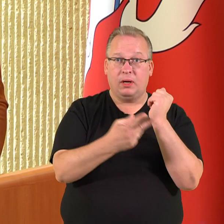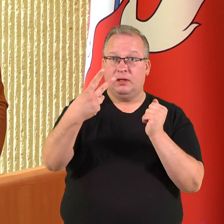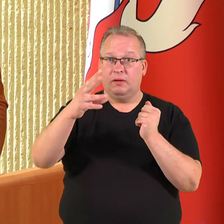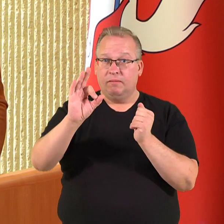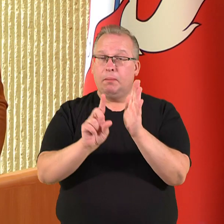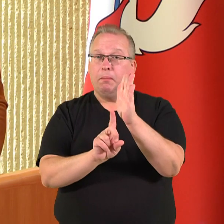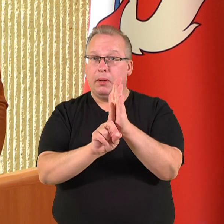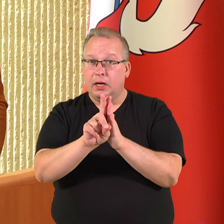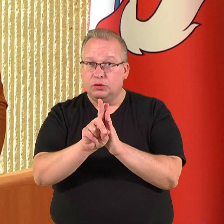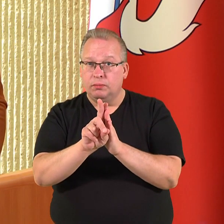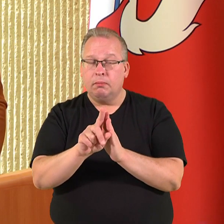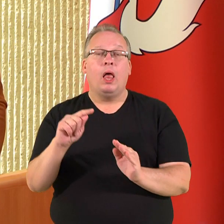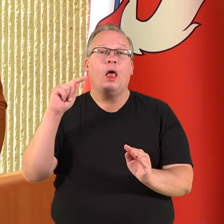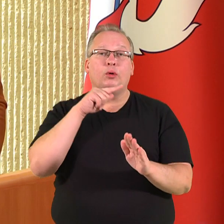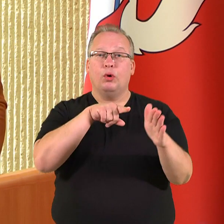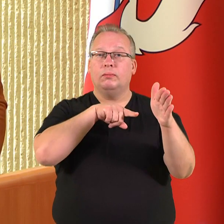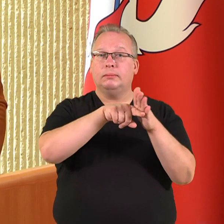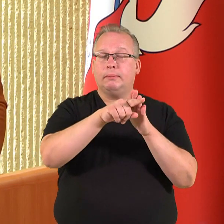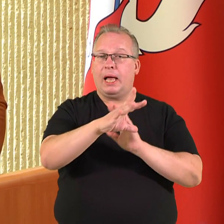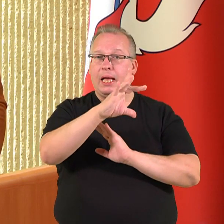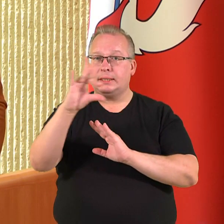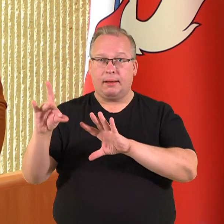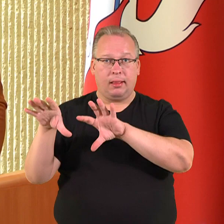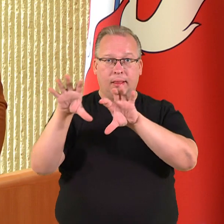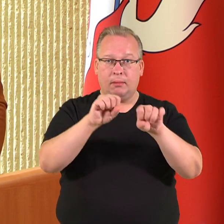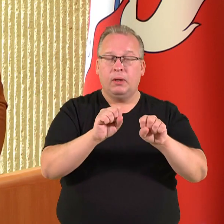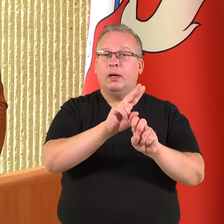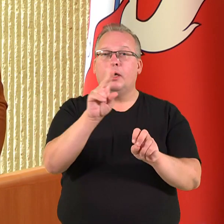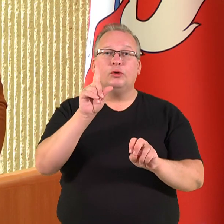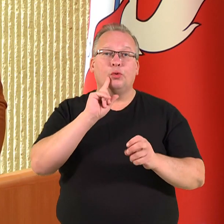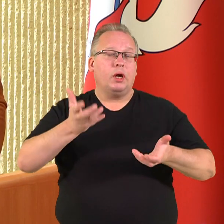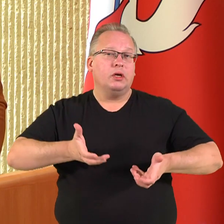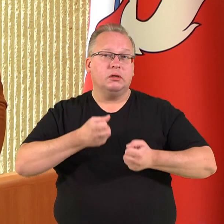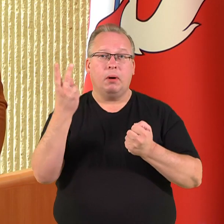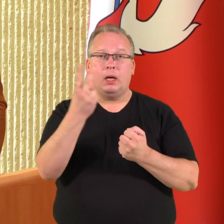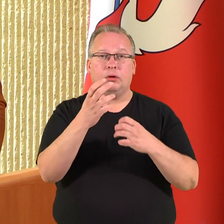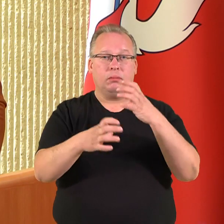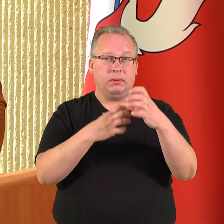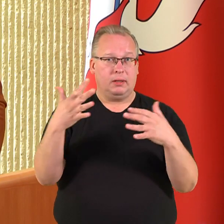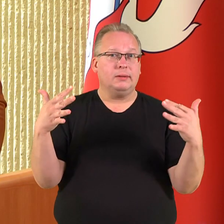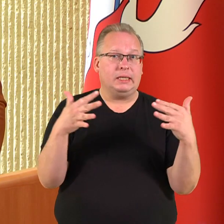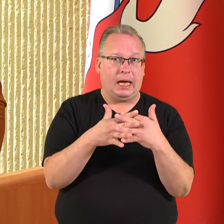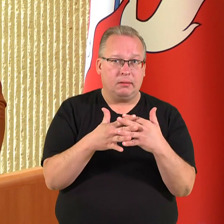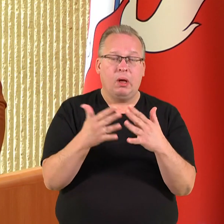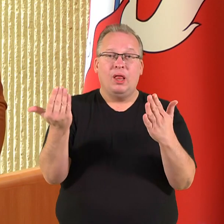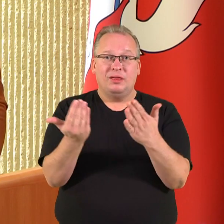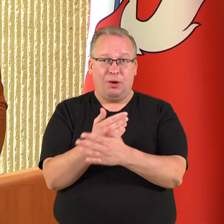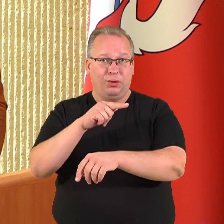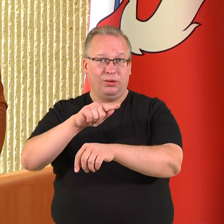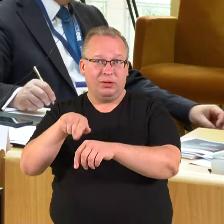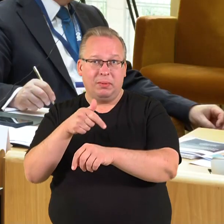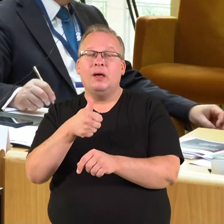ekonominio emigrantų ir sovietinės okupacijos besigelbėjusių Lietuvių antrojo pasaulynio karo metais iki naujųjų laikų